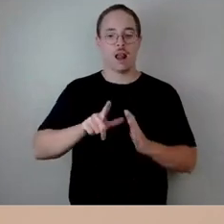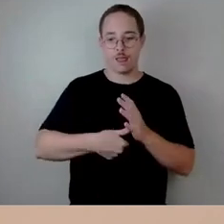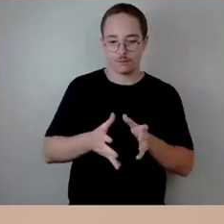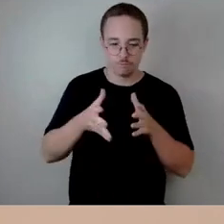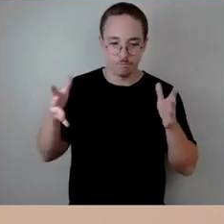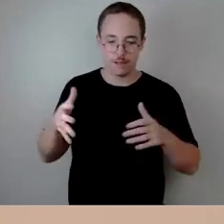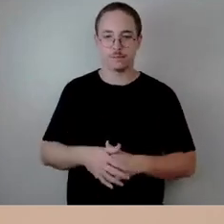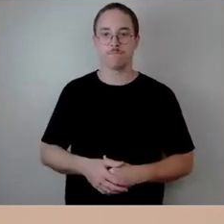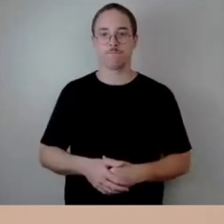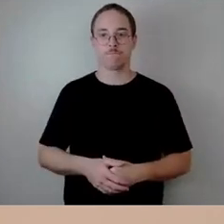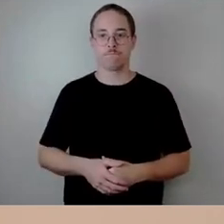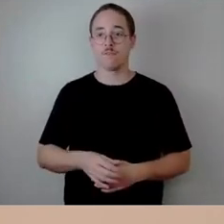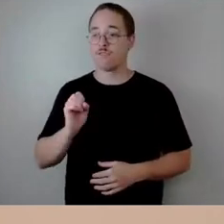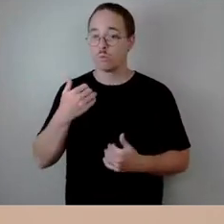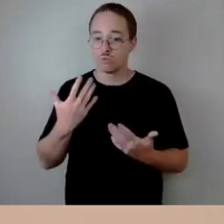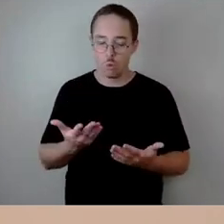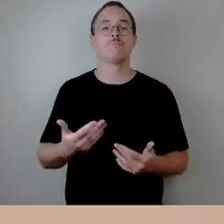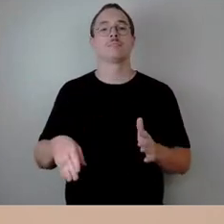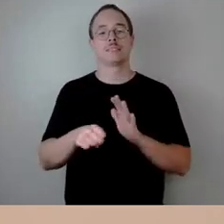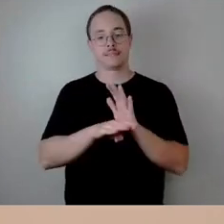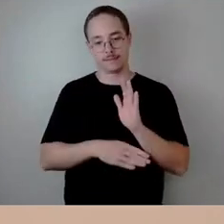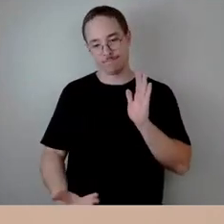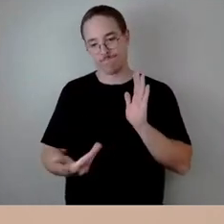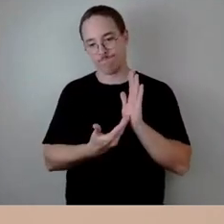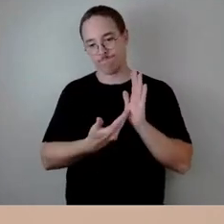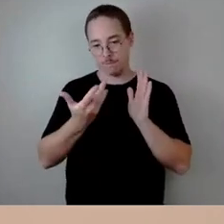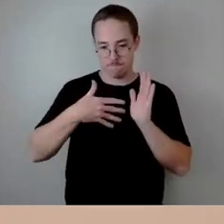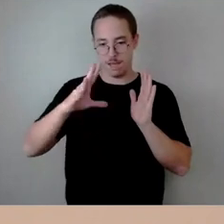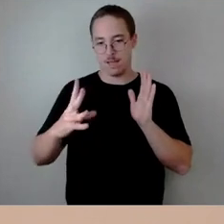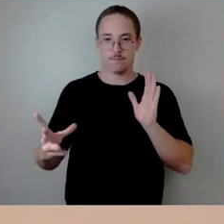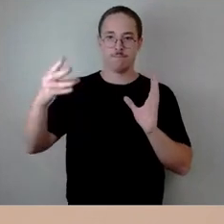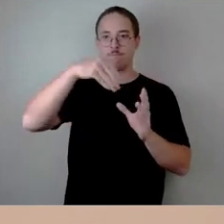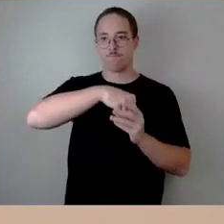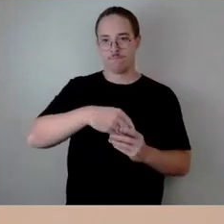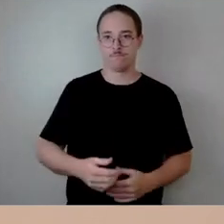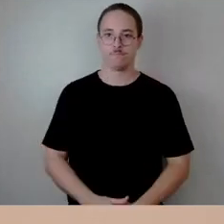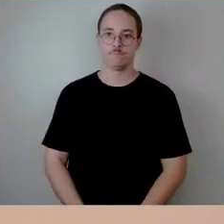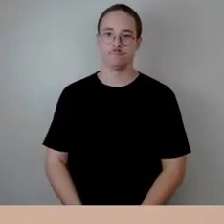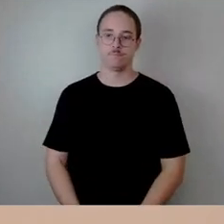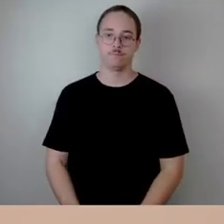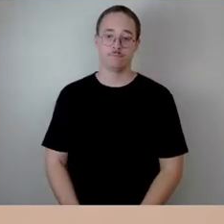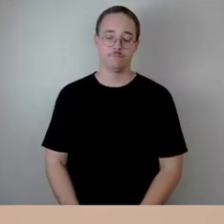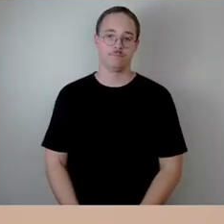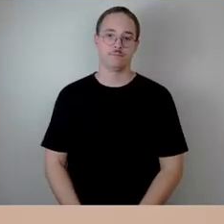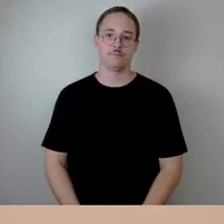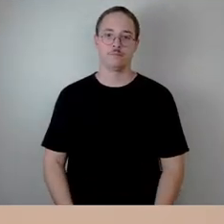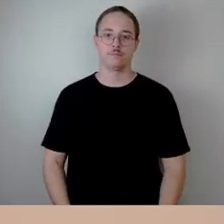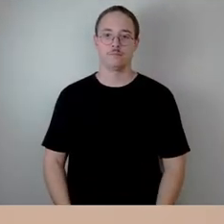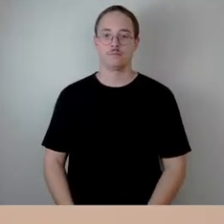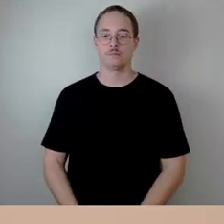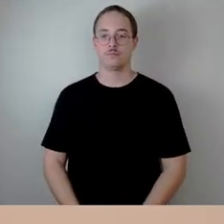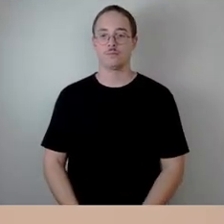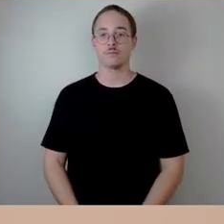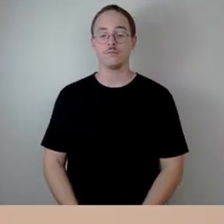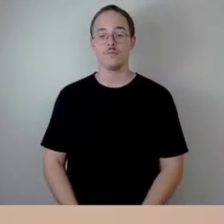per Gesetz wachsen sind. Das hatte ich Ihnen gesagt. Zum Zweiten. Das Sozialticket ist